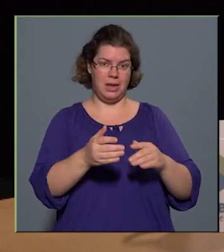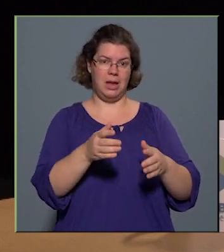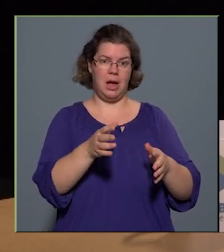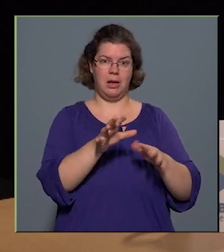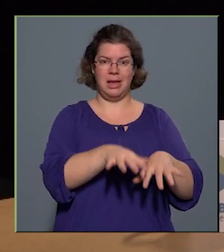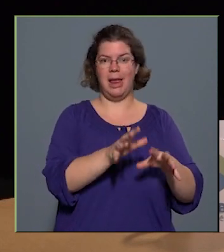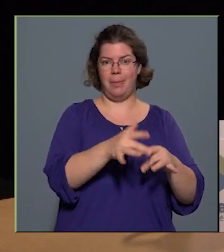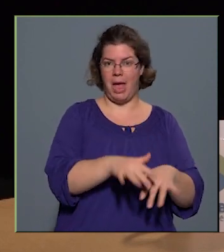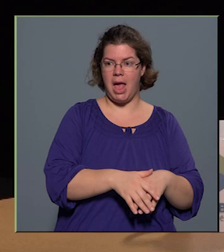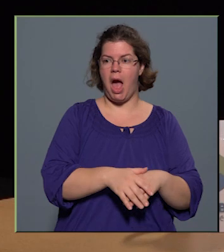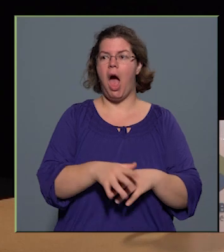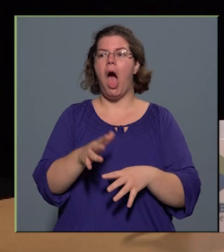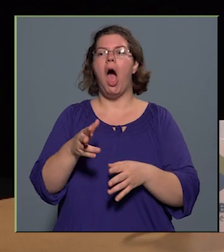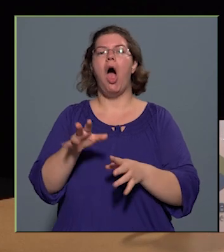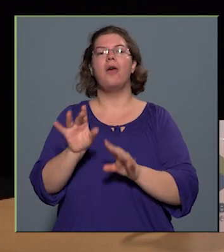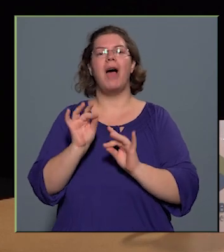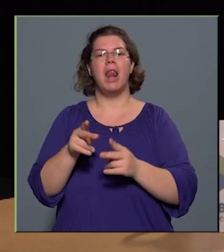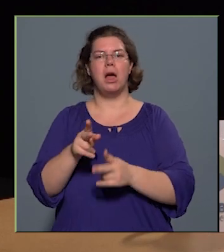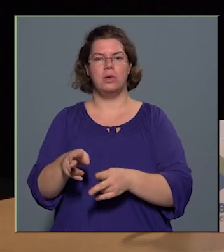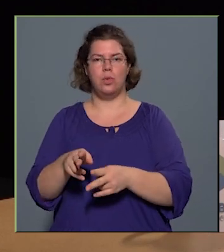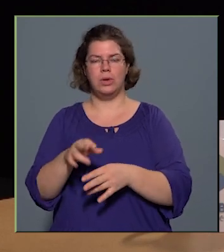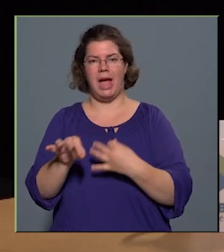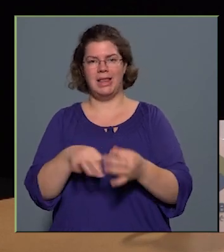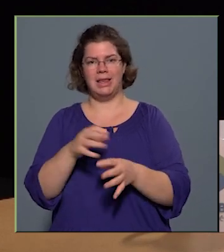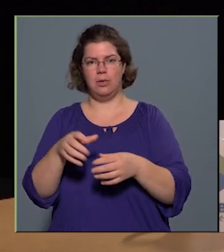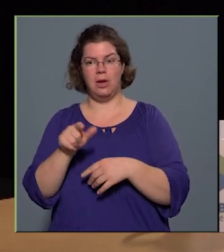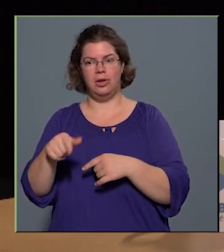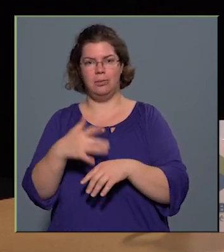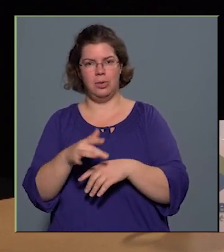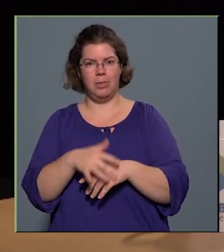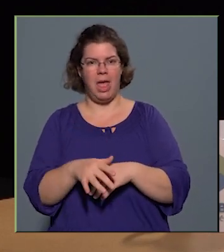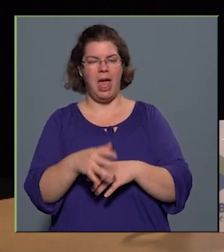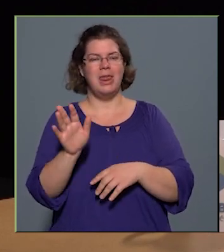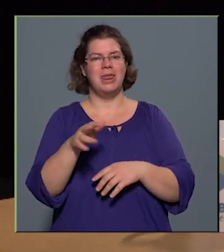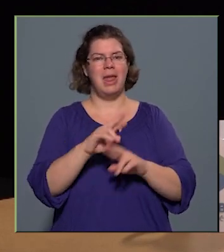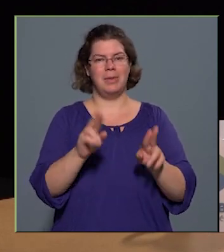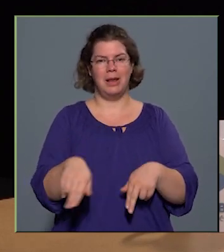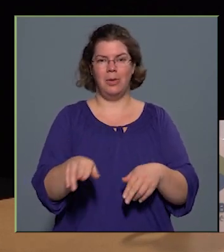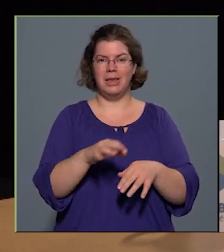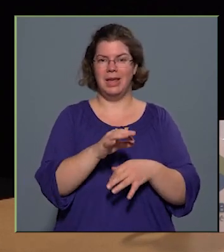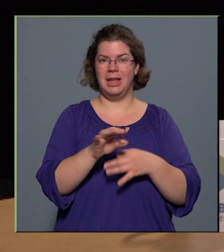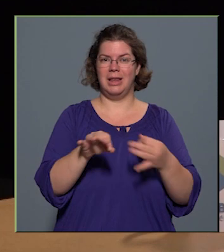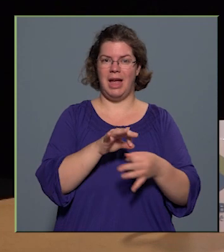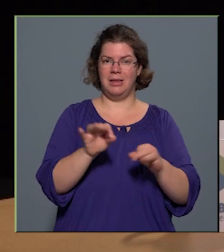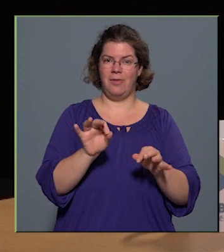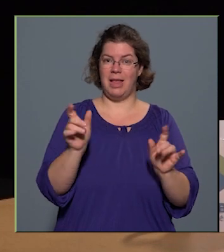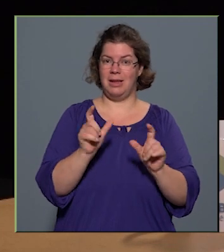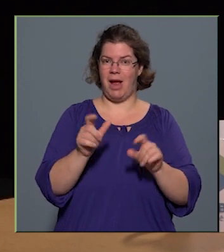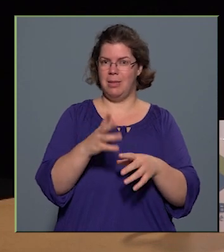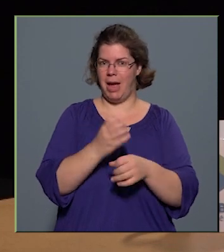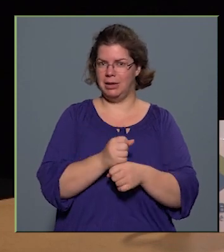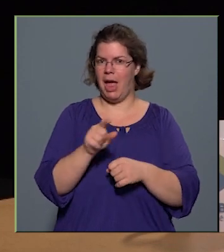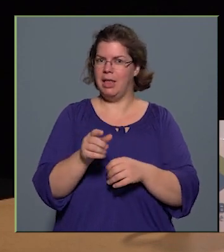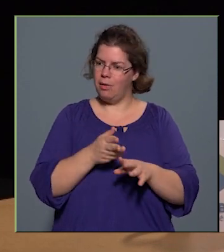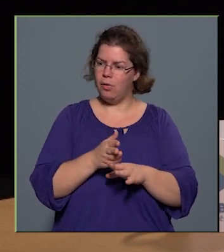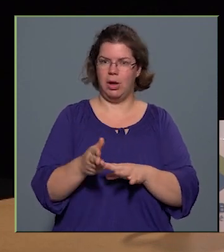válaszú táncegyüttes még mindig itt próbál, a nemzetközi néptánc fesztiválokat ugye megtartjuk, tehát ezt a vonalat nem engedtük el, ez az